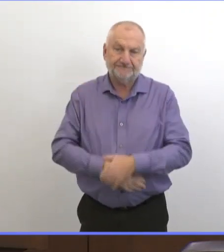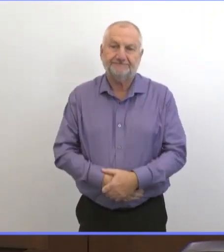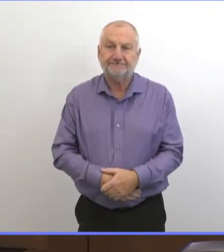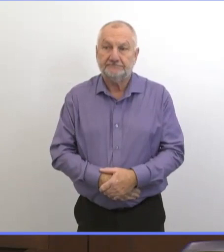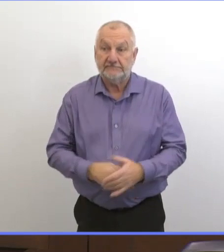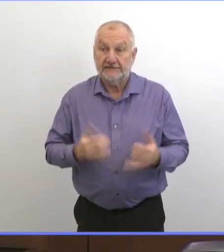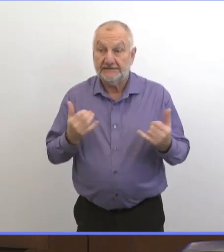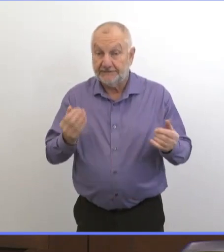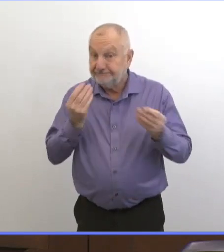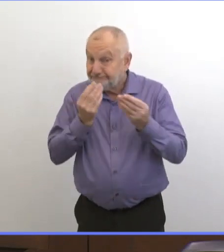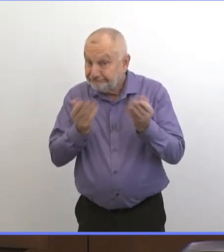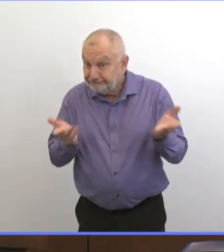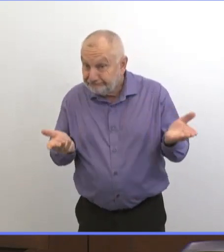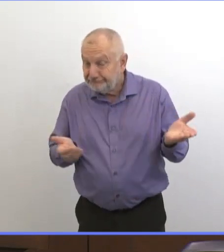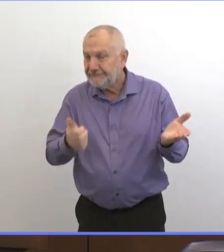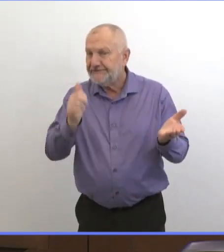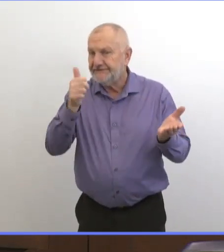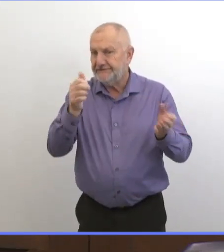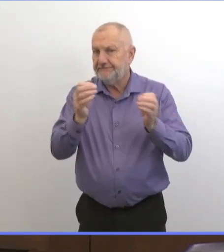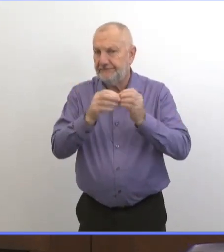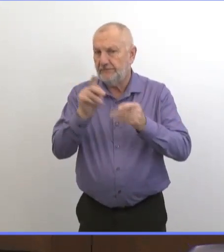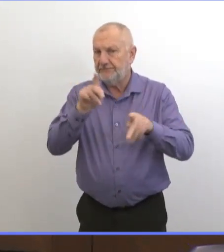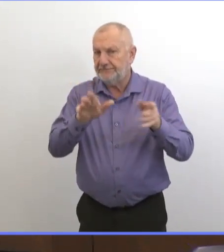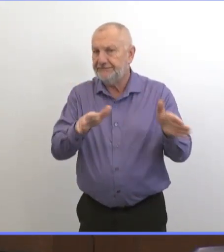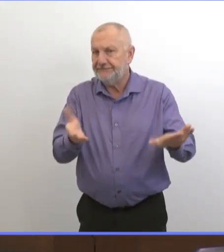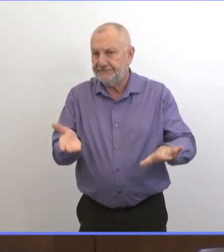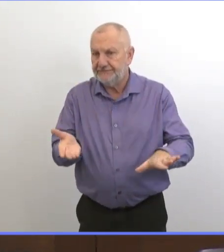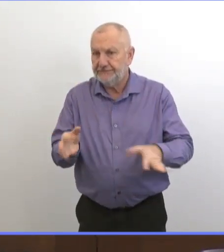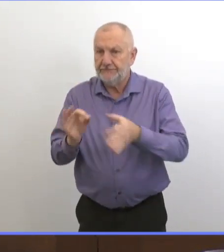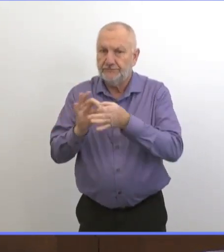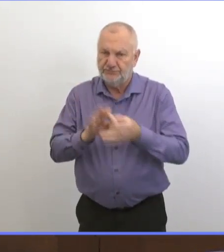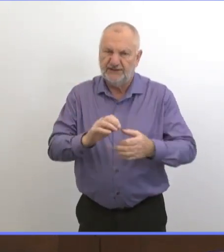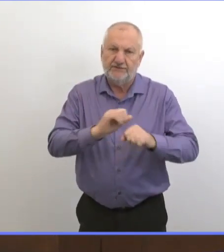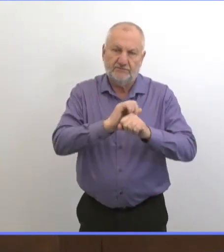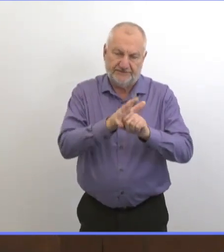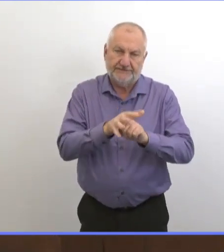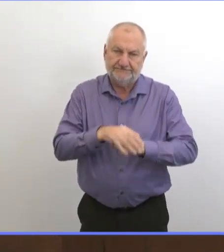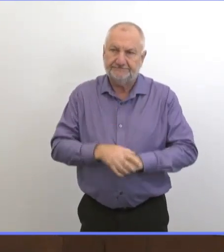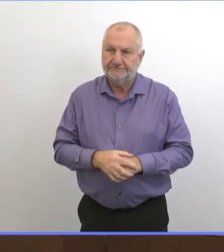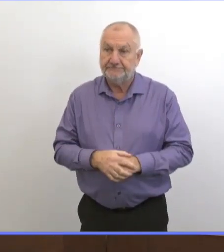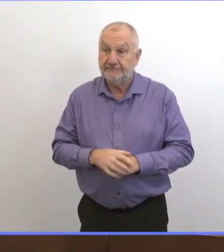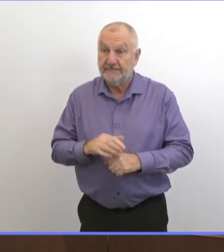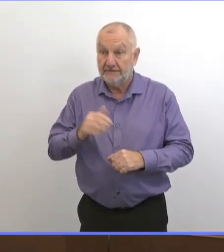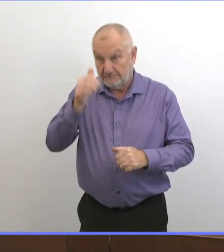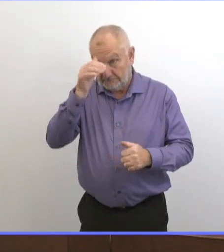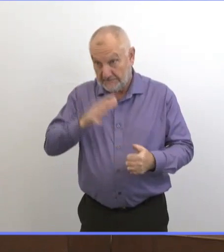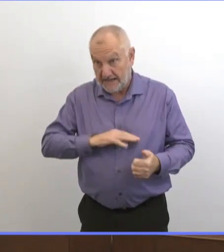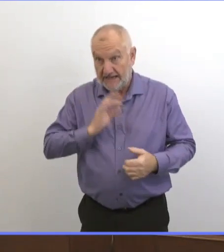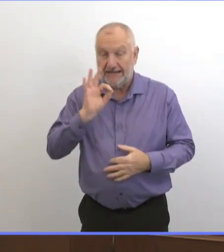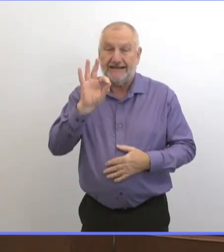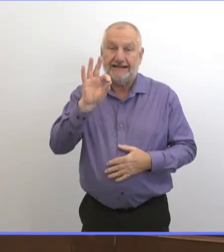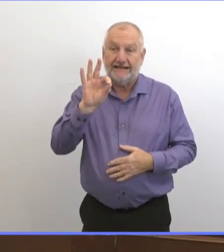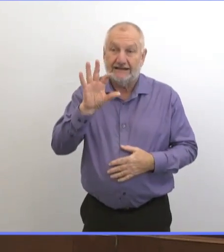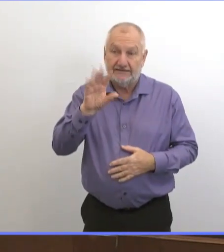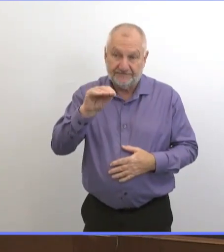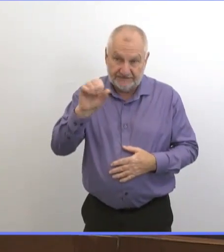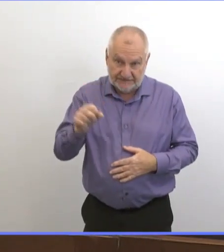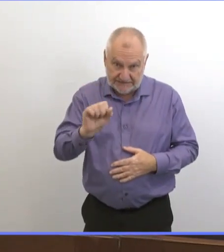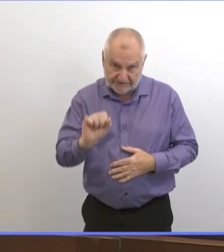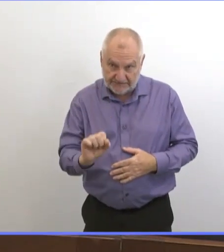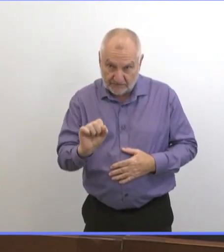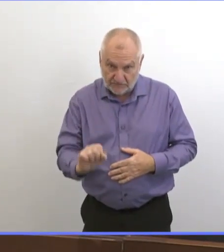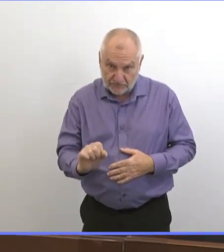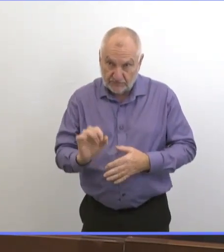à cause de la COVID-19, y compris un homme dans la cinquantaine de Santé Sud lié au foyer